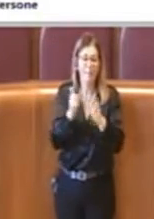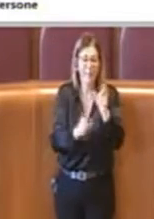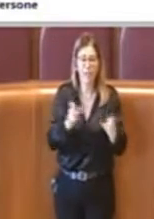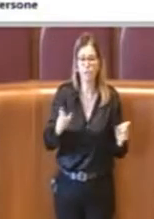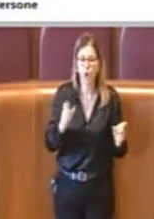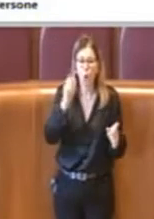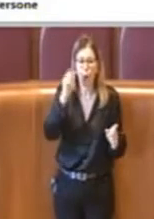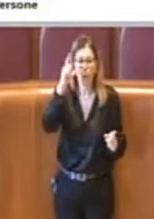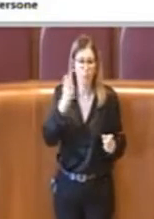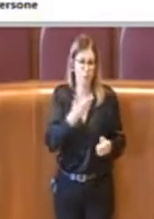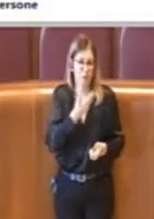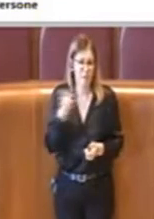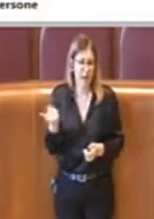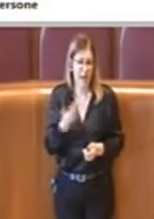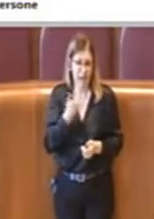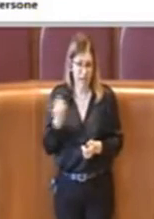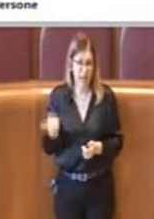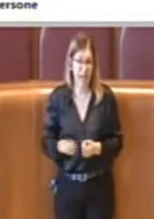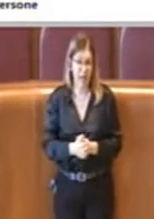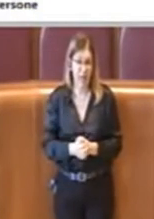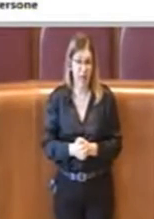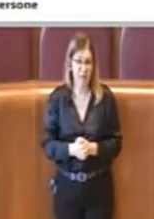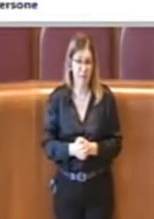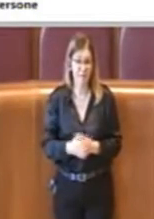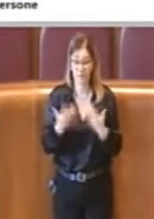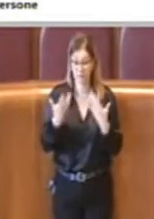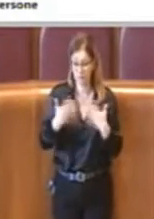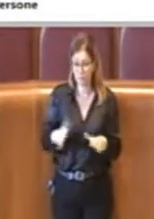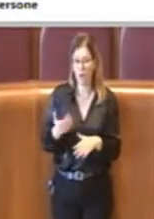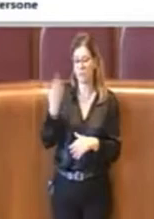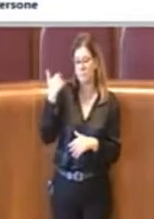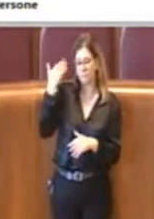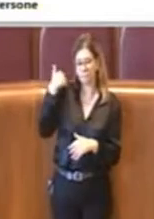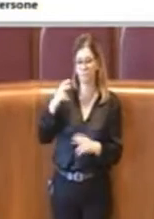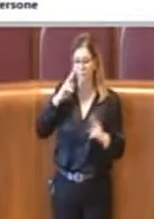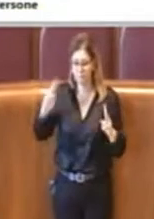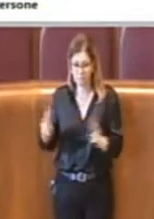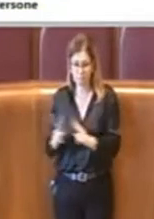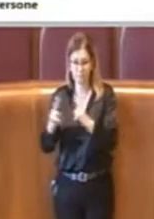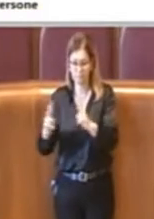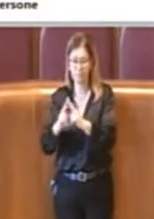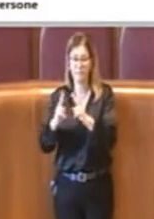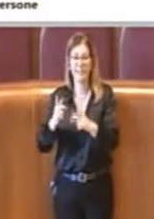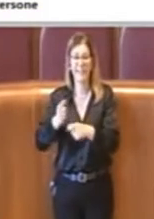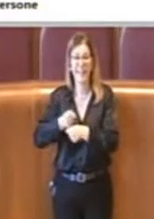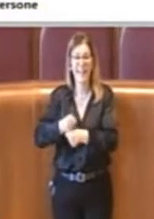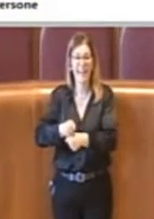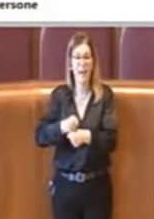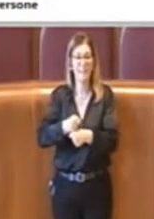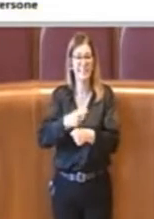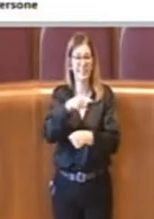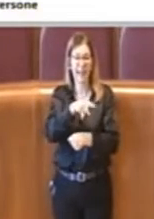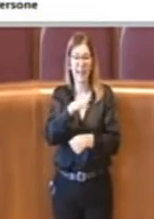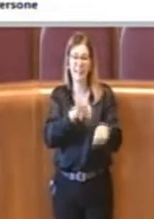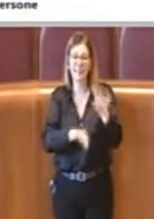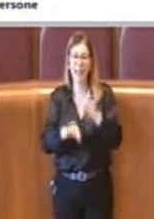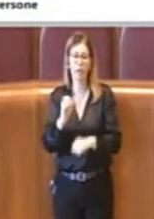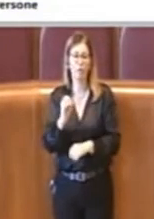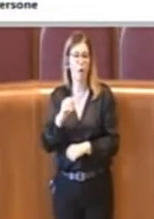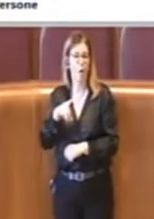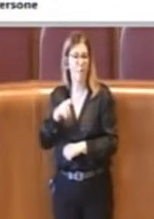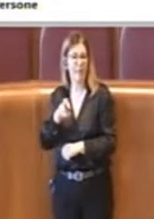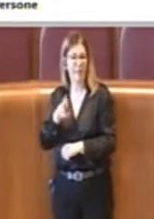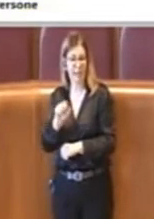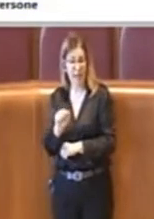emerso con chiarezza e forza nei diversi incontri che ci sono stati con i rappresentanti dell'opera e in